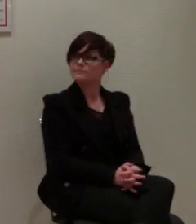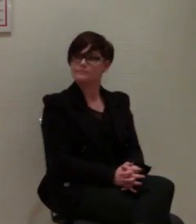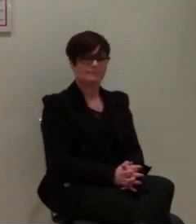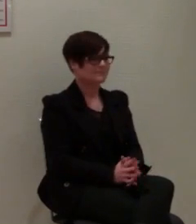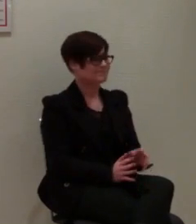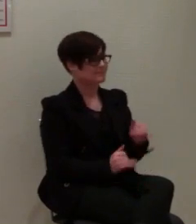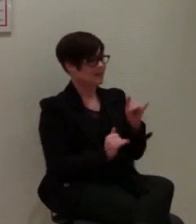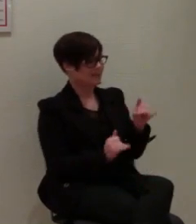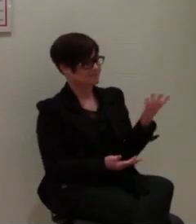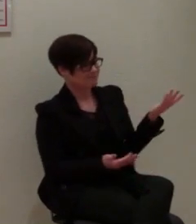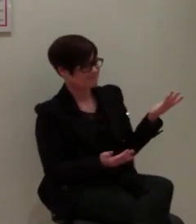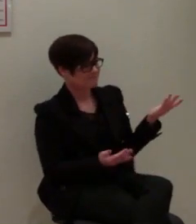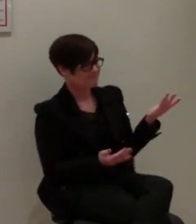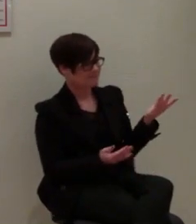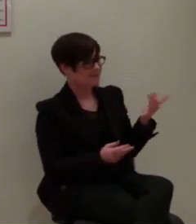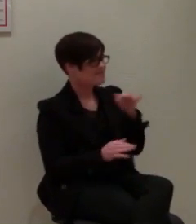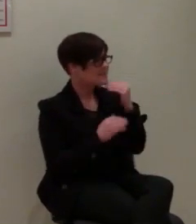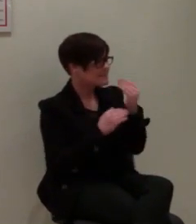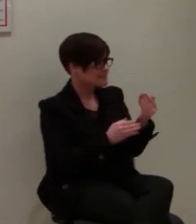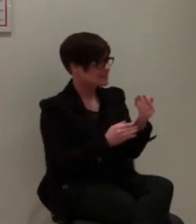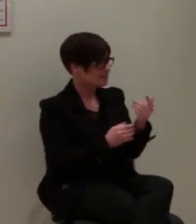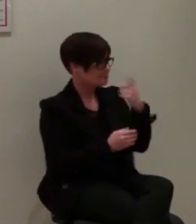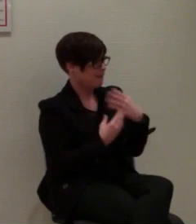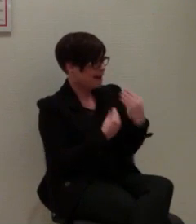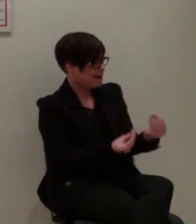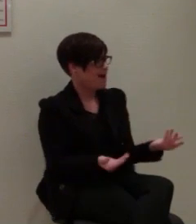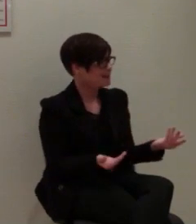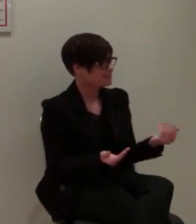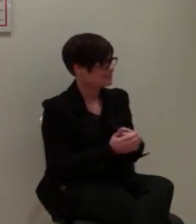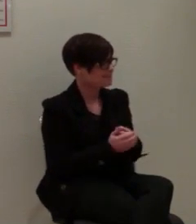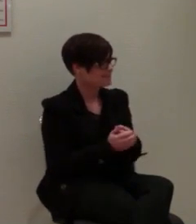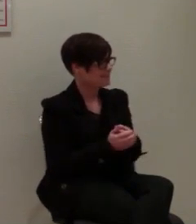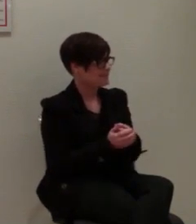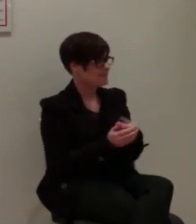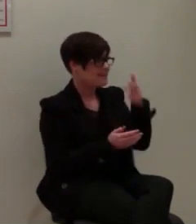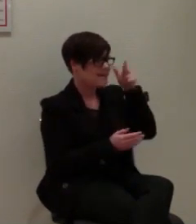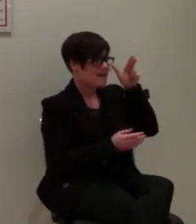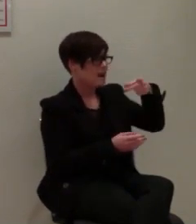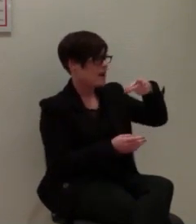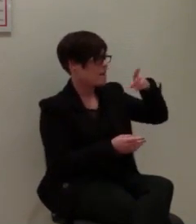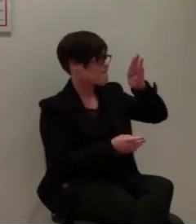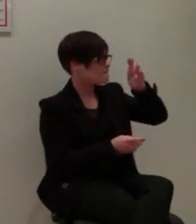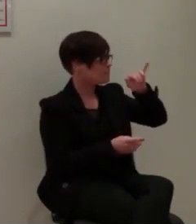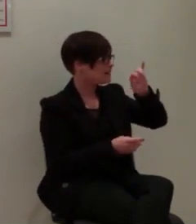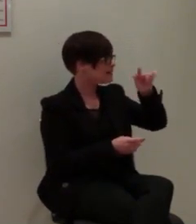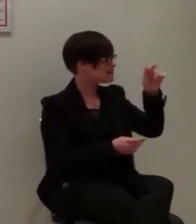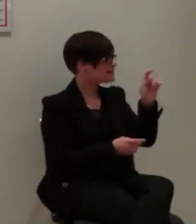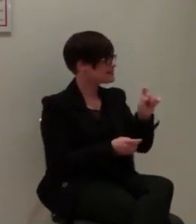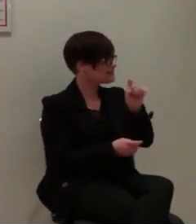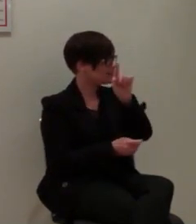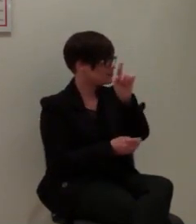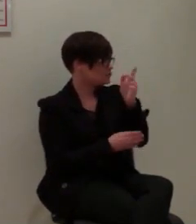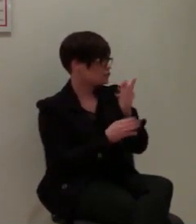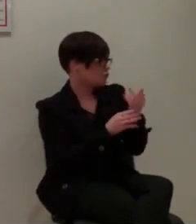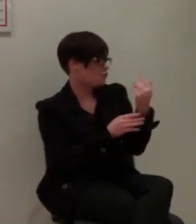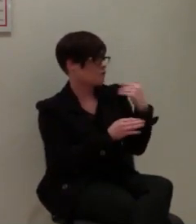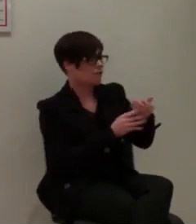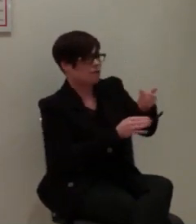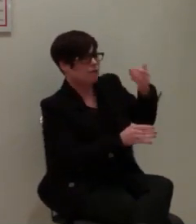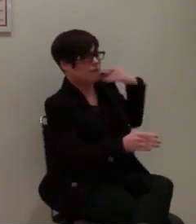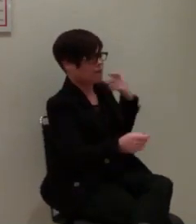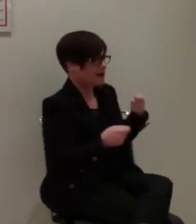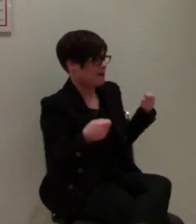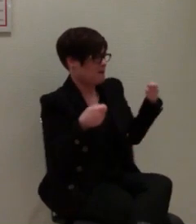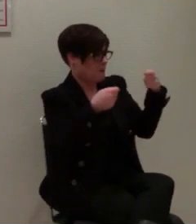Ja, erstmal herzlichen Dank, dass ich heute da sein darf. Der Herr Britz hat mich schon vor etlicher Zeit kontaktiert.